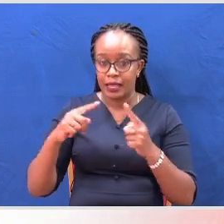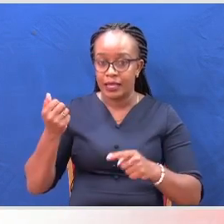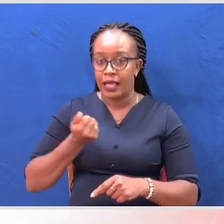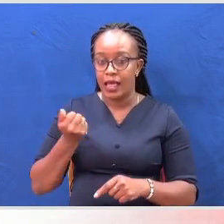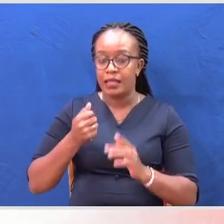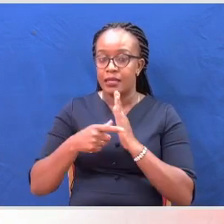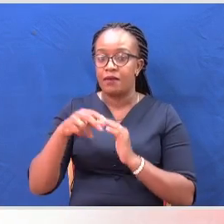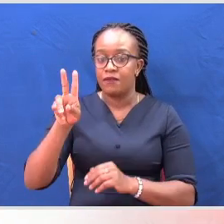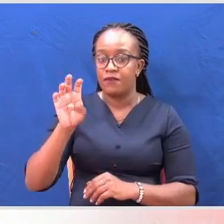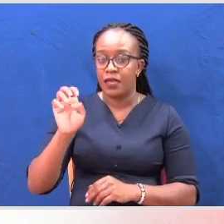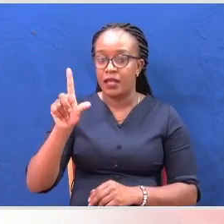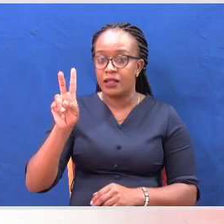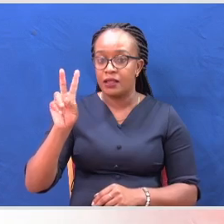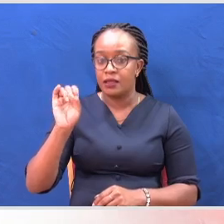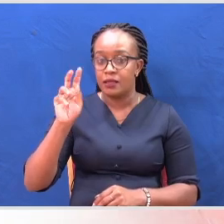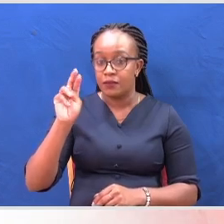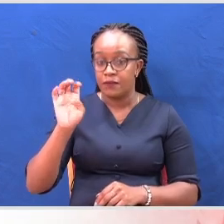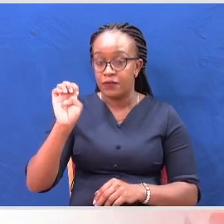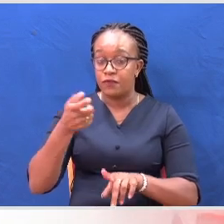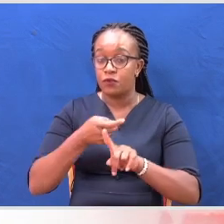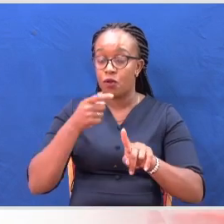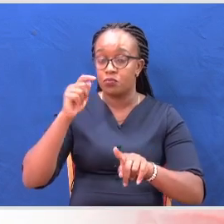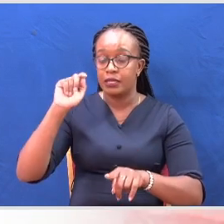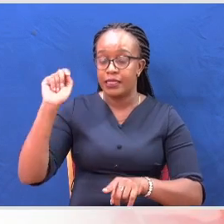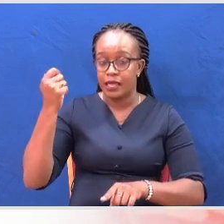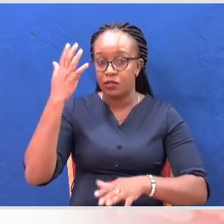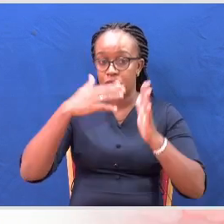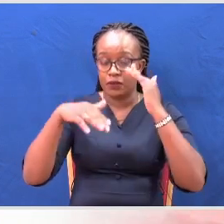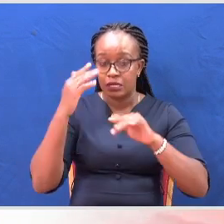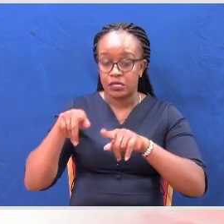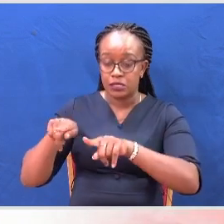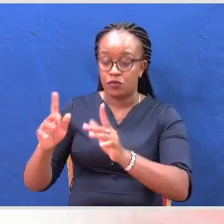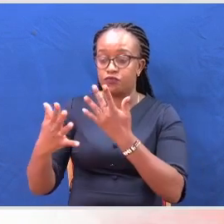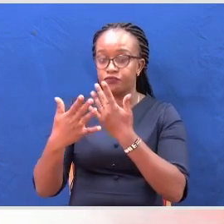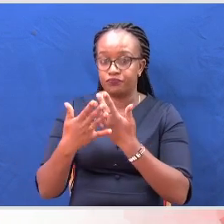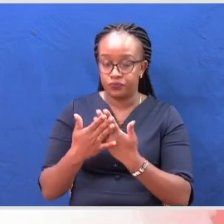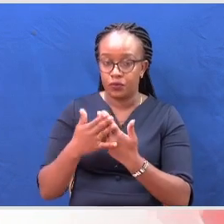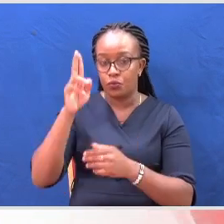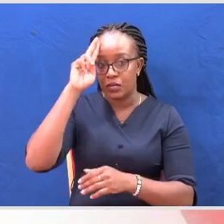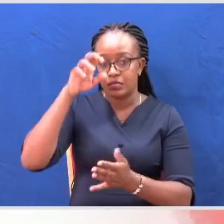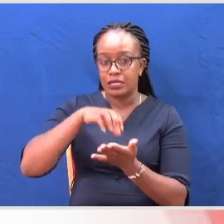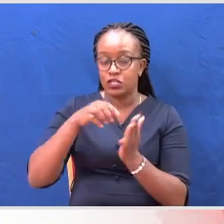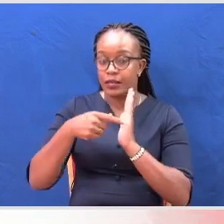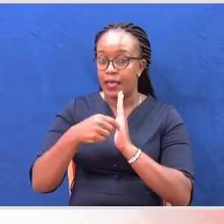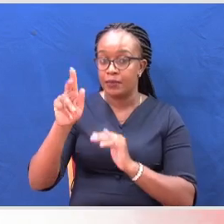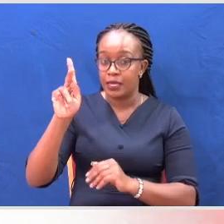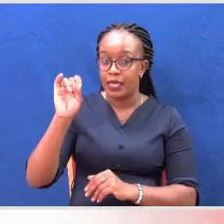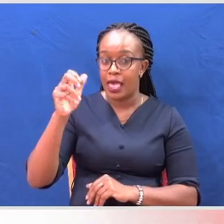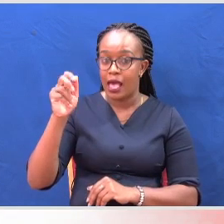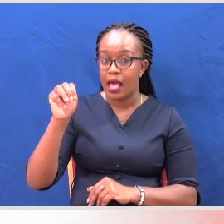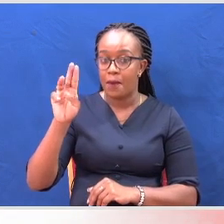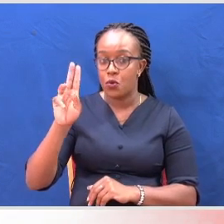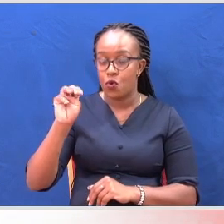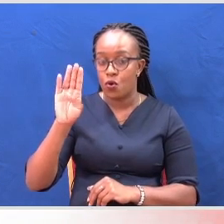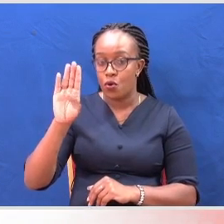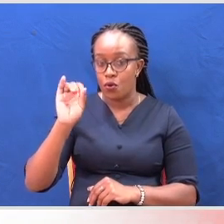Velvin Nungari, mshukiwa anayi zuiliwa katika kitu ucha polisi cha kiamumbi baada yaki kufikisho mbele